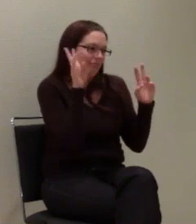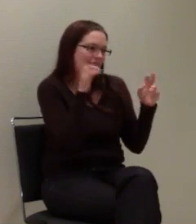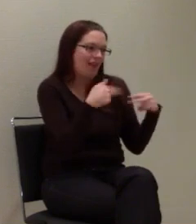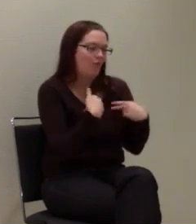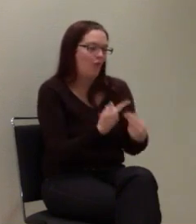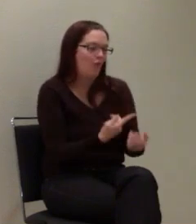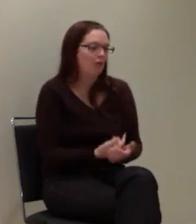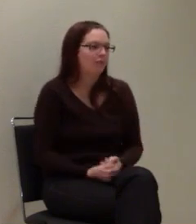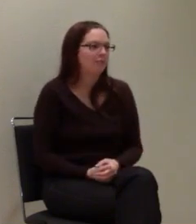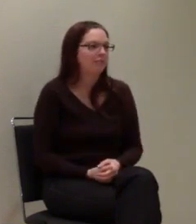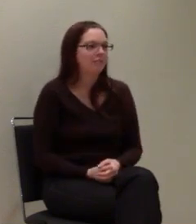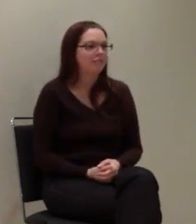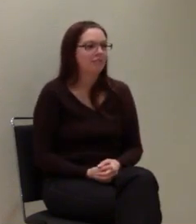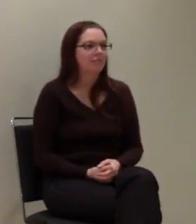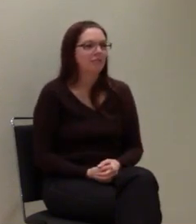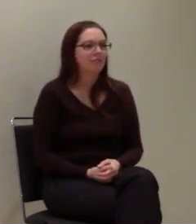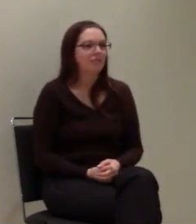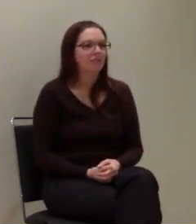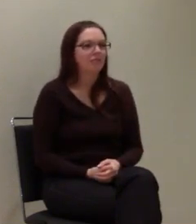Regierungsbehörden an der Stelle.